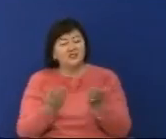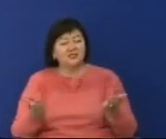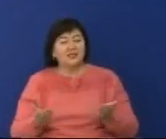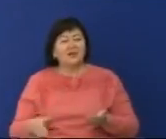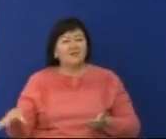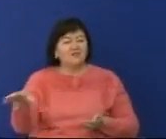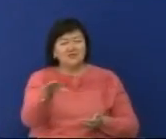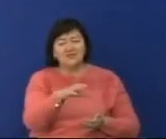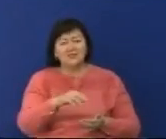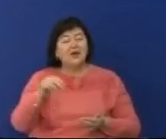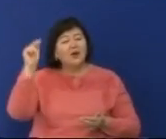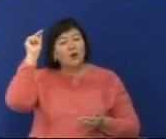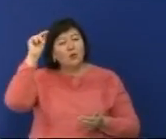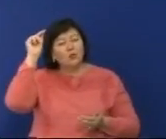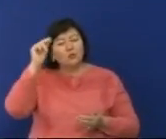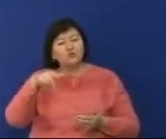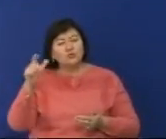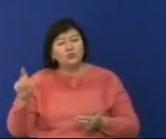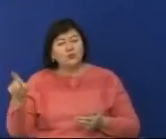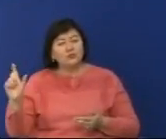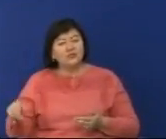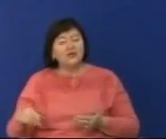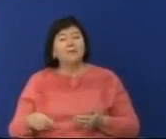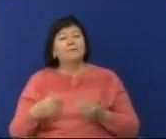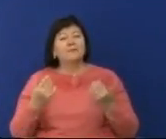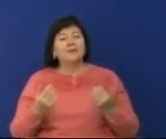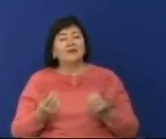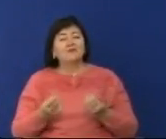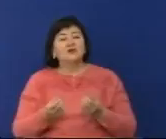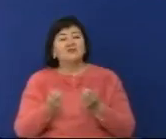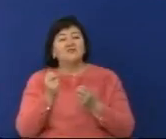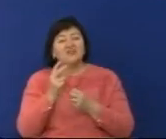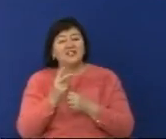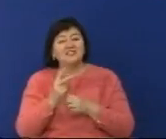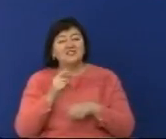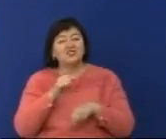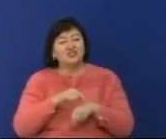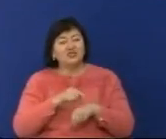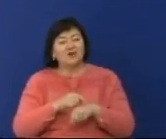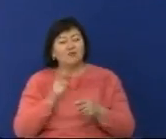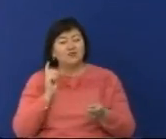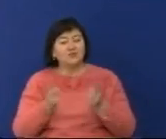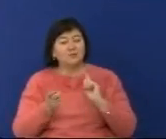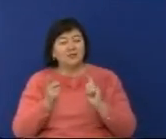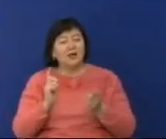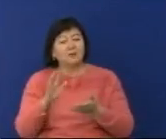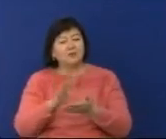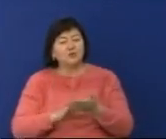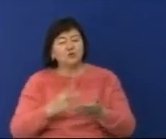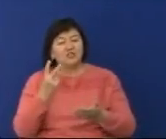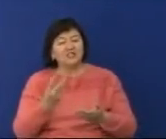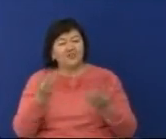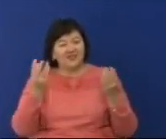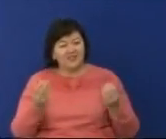Жаңа емлек құрылымымен мазбұны тақырбындағы 12 сағаттық семинар екі күнге соғылды. Шар аясында өңірлік ұқты